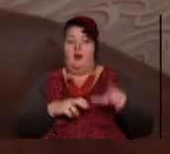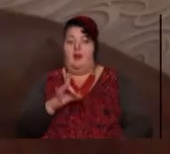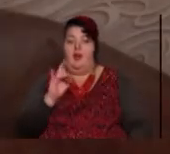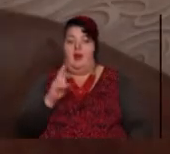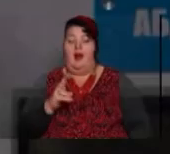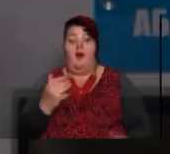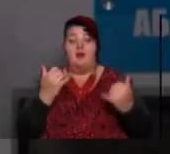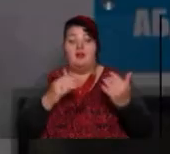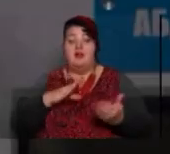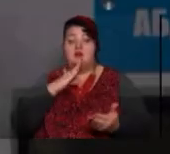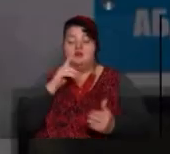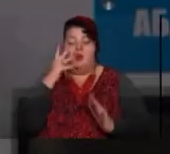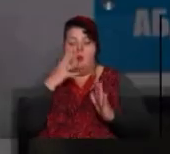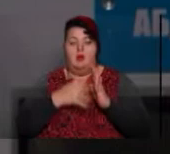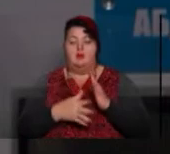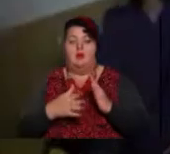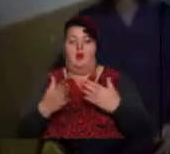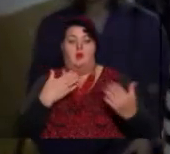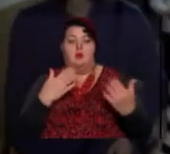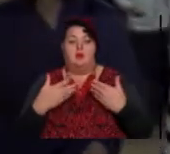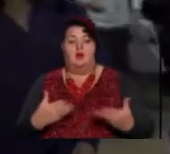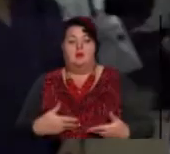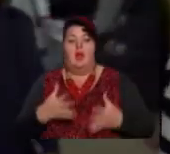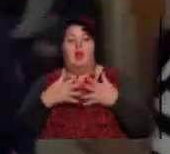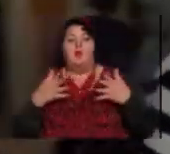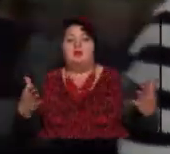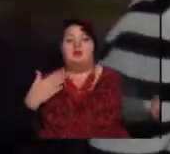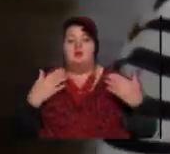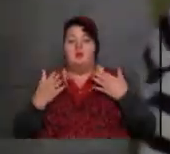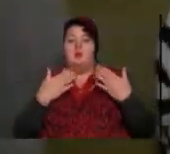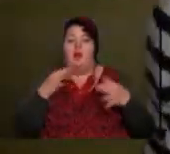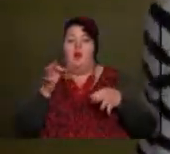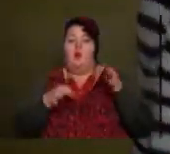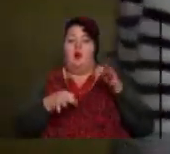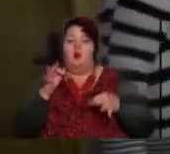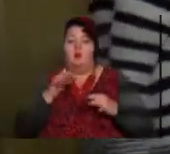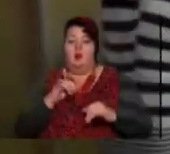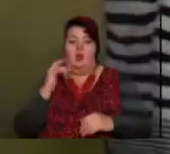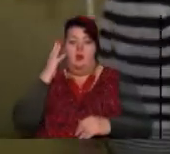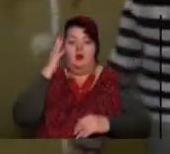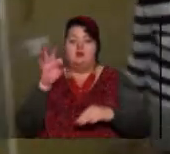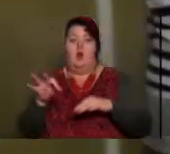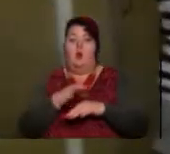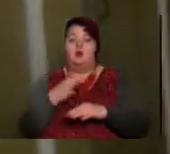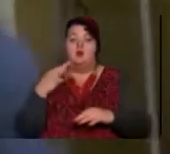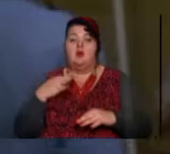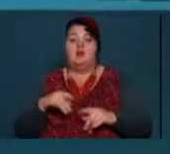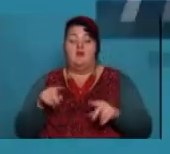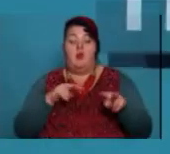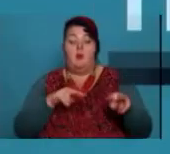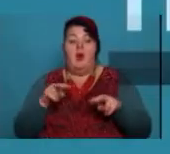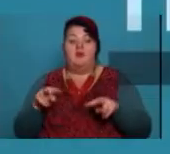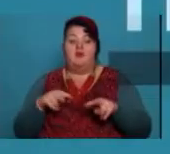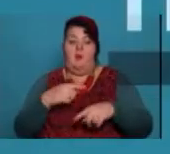переосмислила поляди на життя. Більше відпочиває, спілкується з природою і мріє. Одружиться син і вона бавитиме внуків.